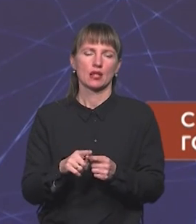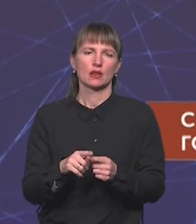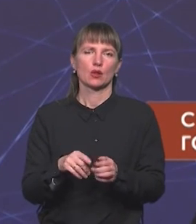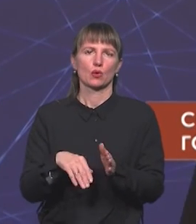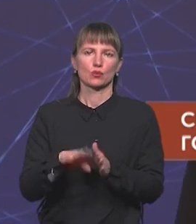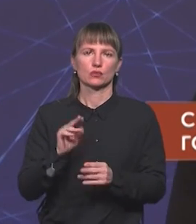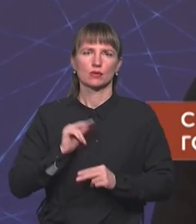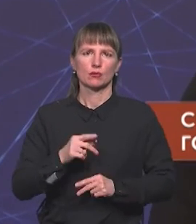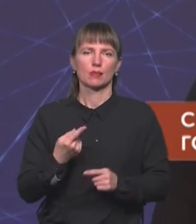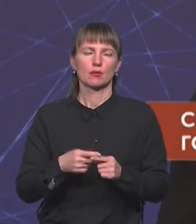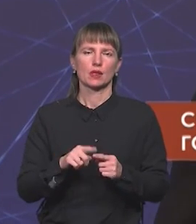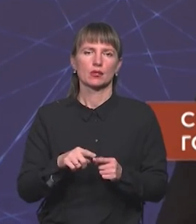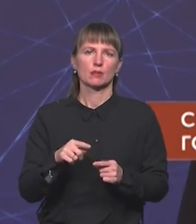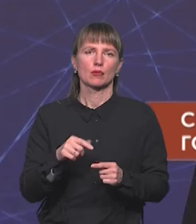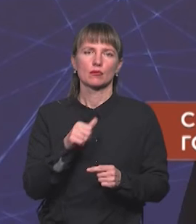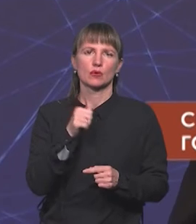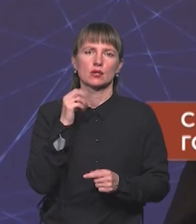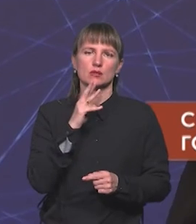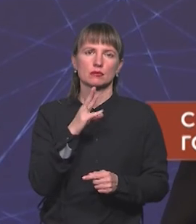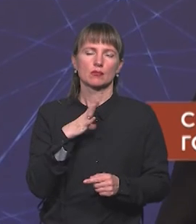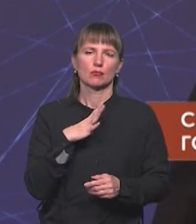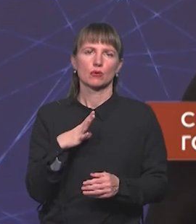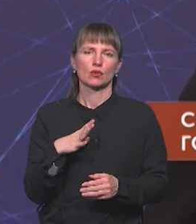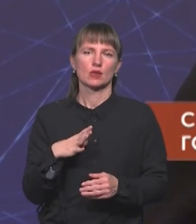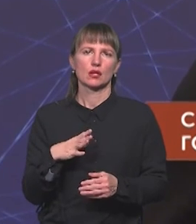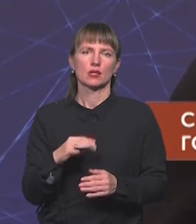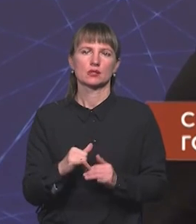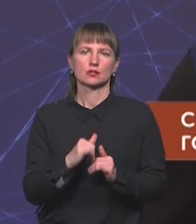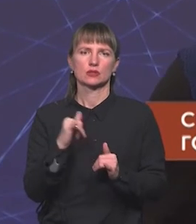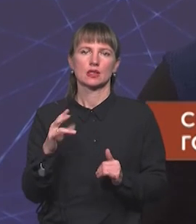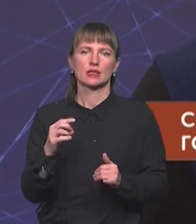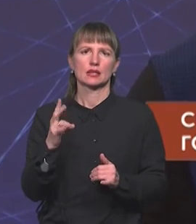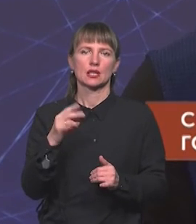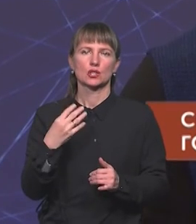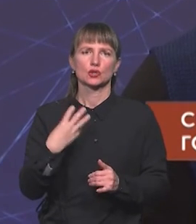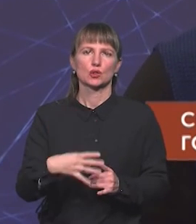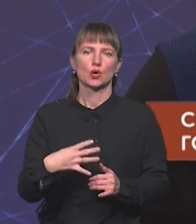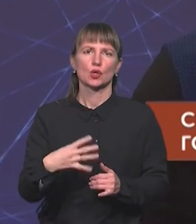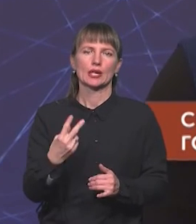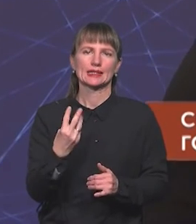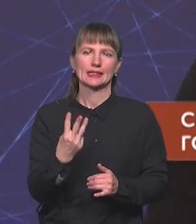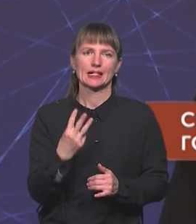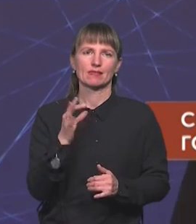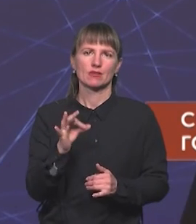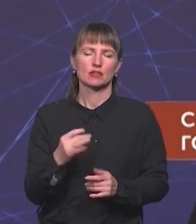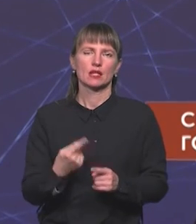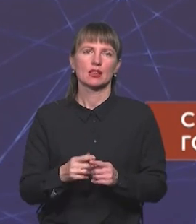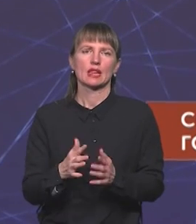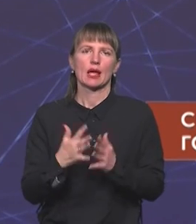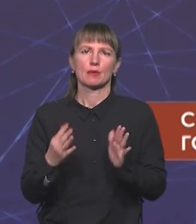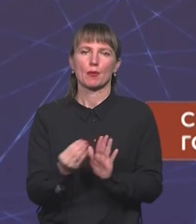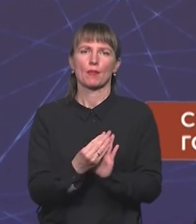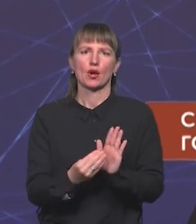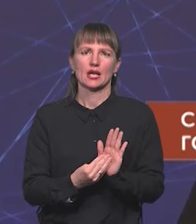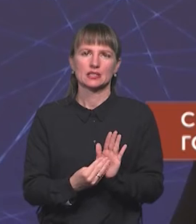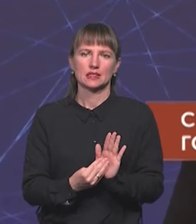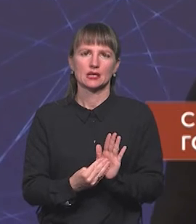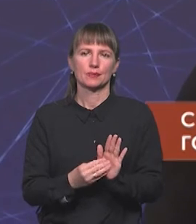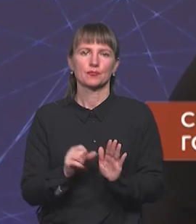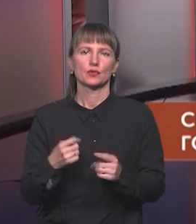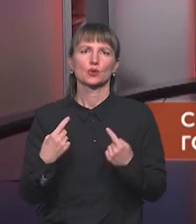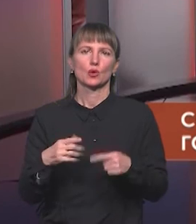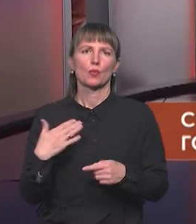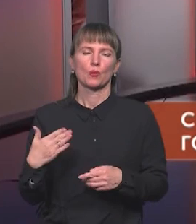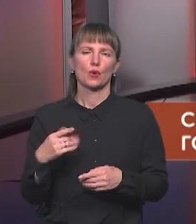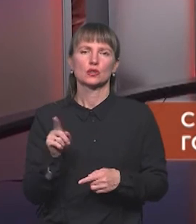середня заробітна плата в цій сфері заросла на 43%. Тобто це ледь не найбільший показник. А з іншого